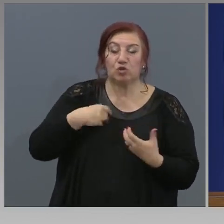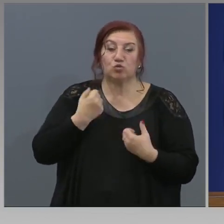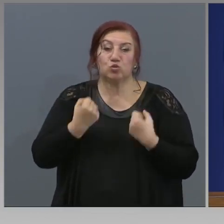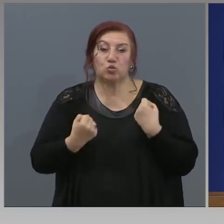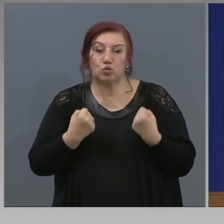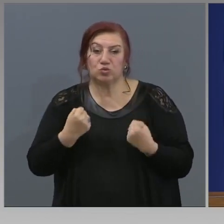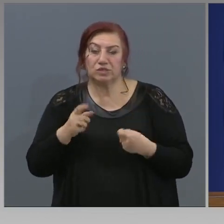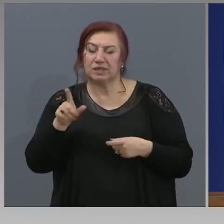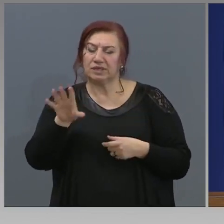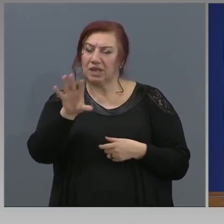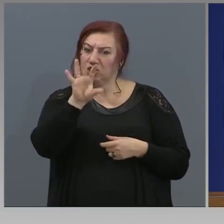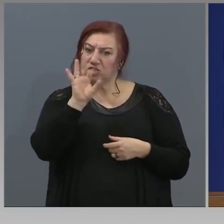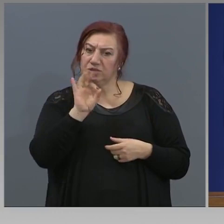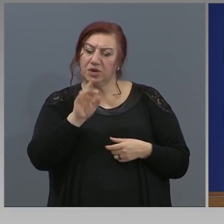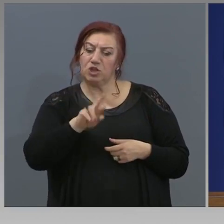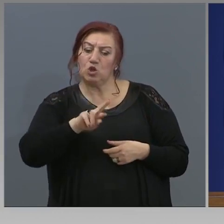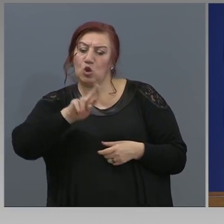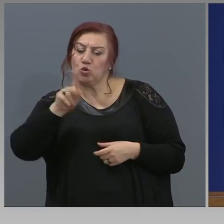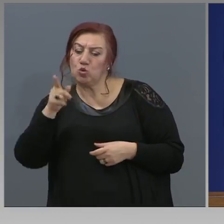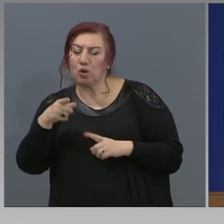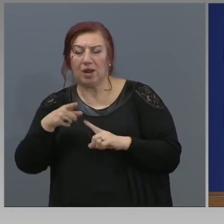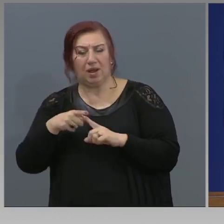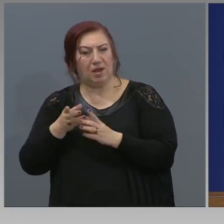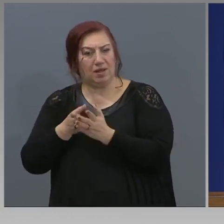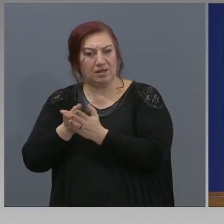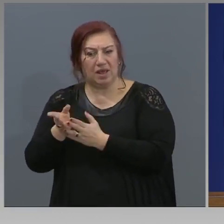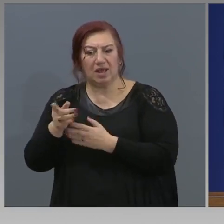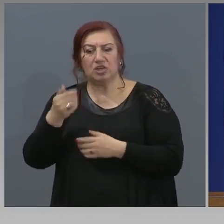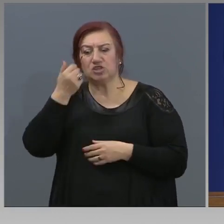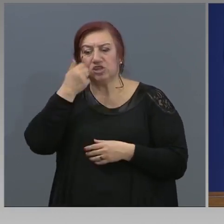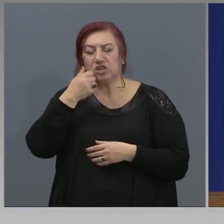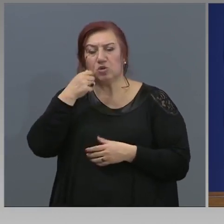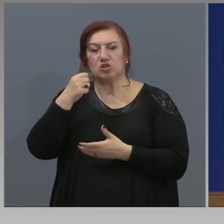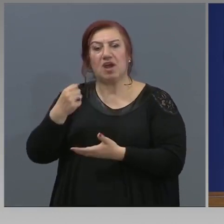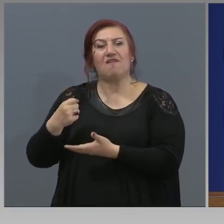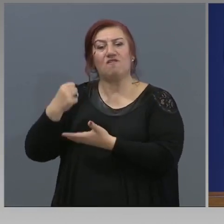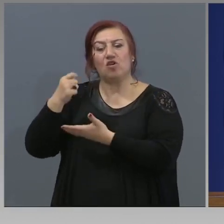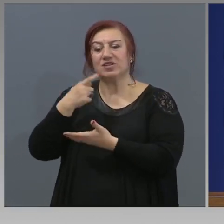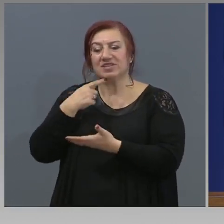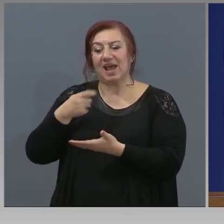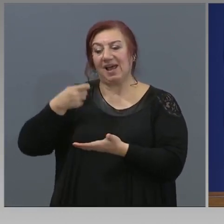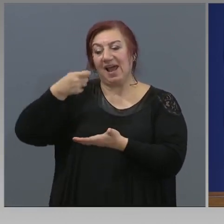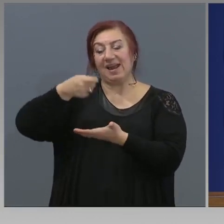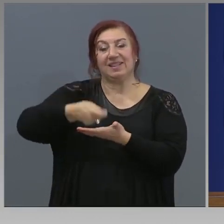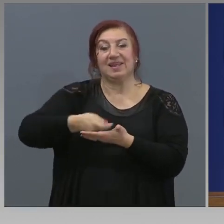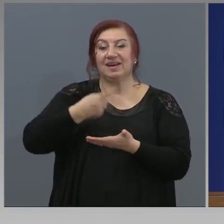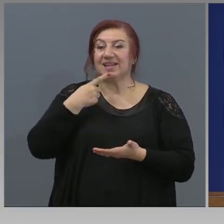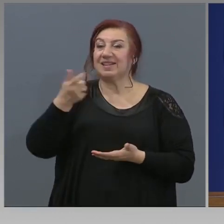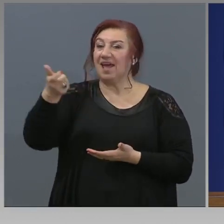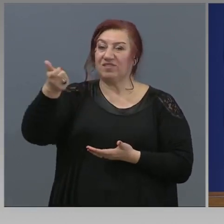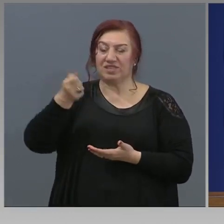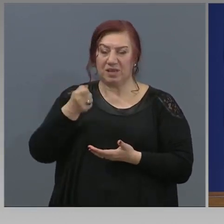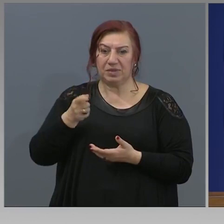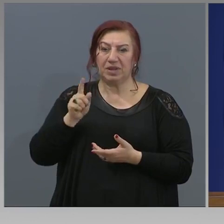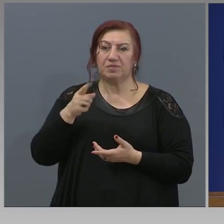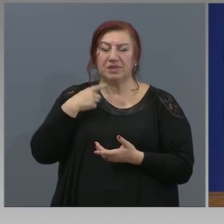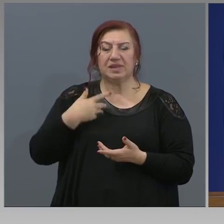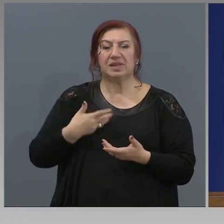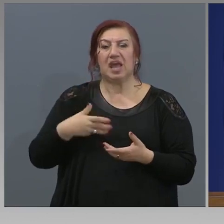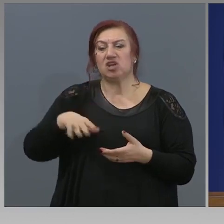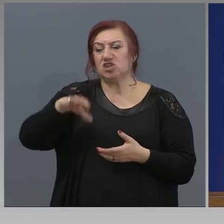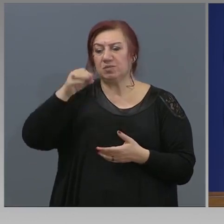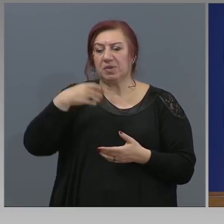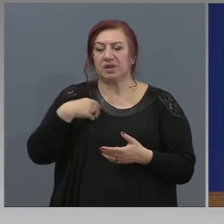предприемат друга тактика, да използват, например, фонда за гарантиране на вземанията, защото, съответно, ще предпочитат да изпаднат в